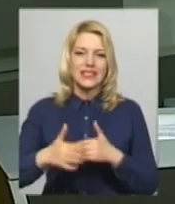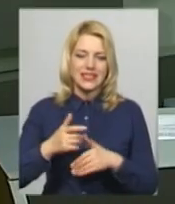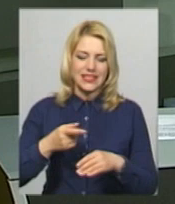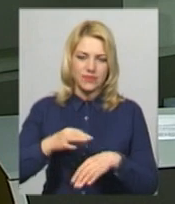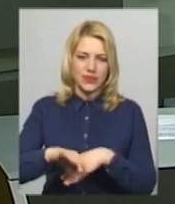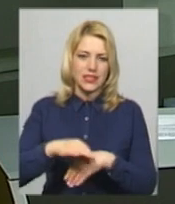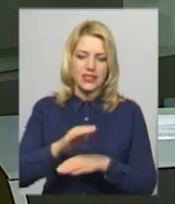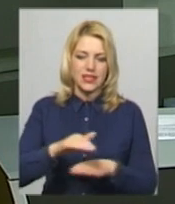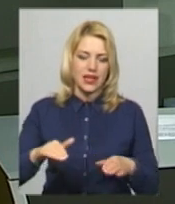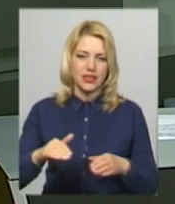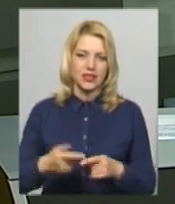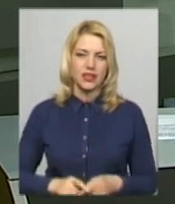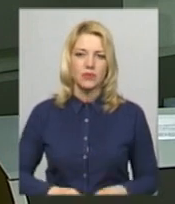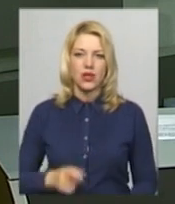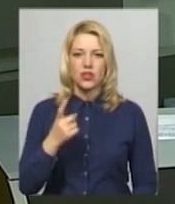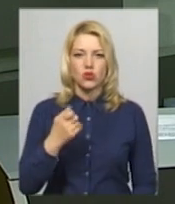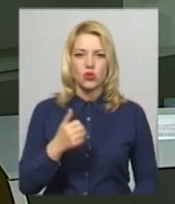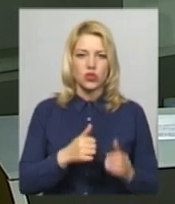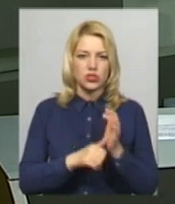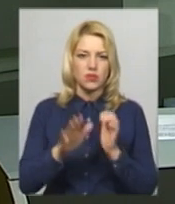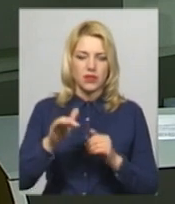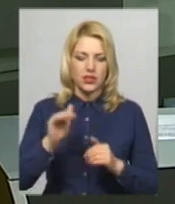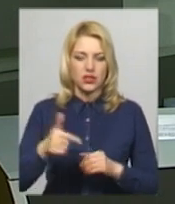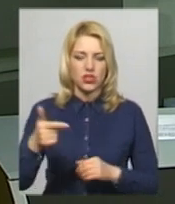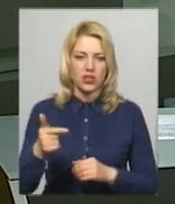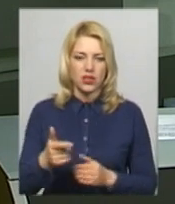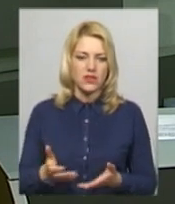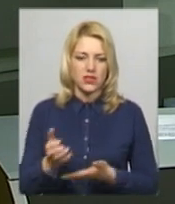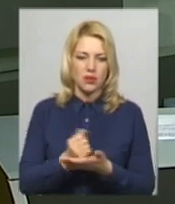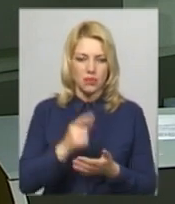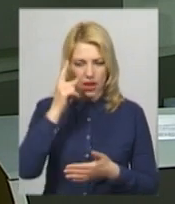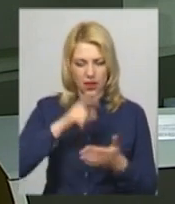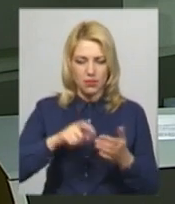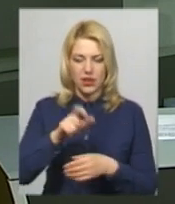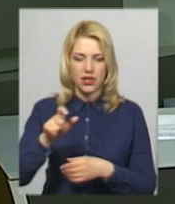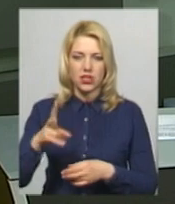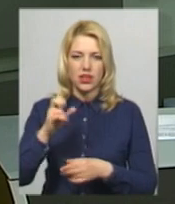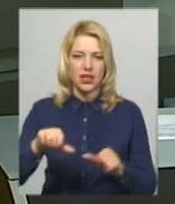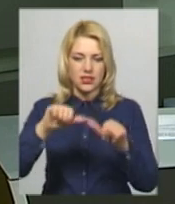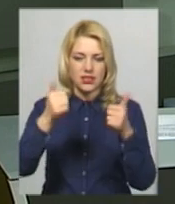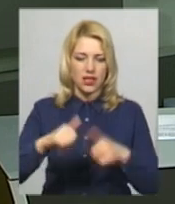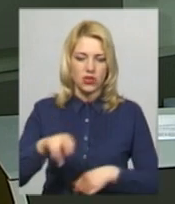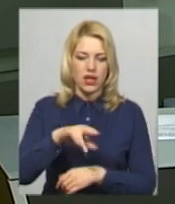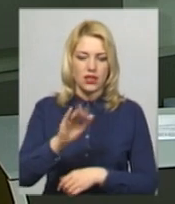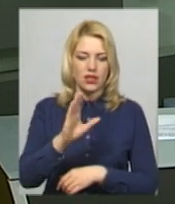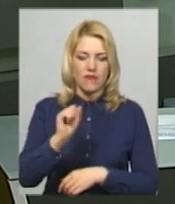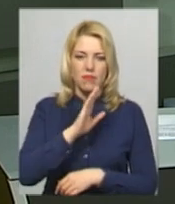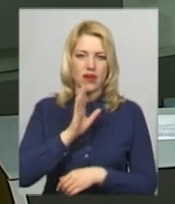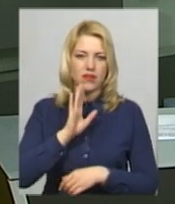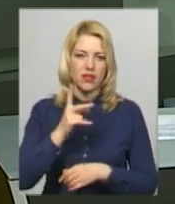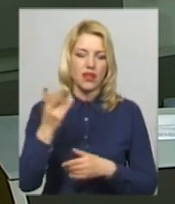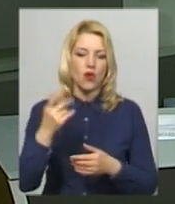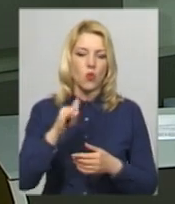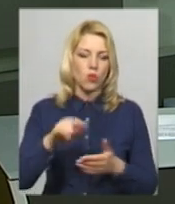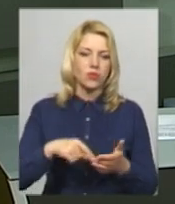156 тисяч гривень зібрали прихожани місцевого католицького собору на статую Діви Марії, яку відкрили у Красилові. Про це